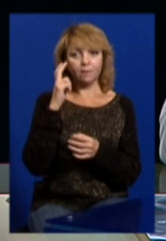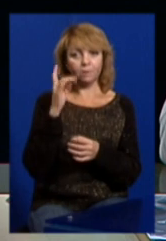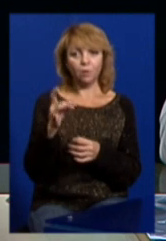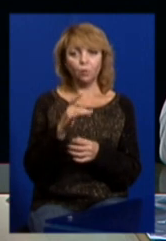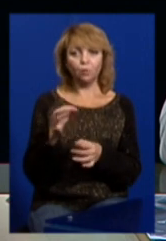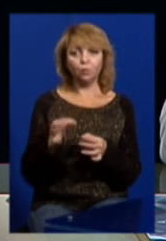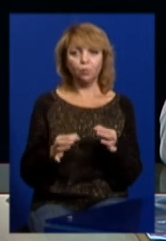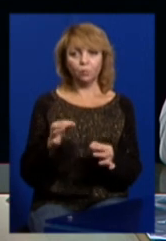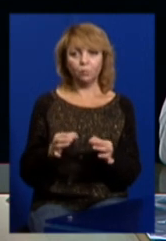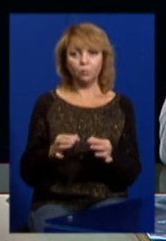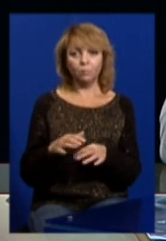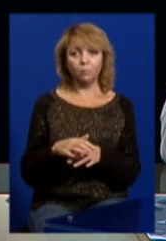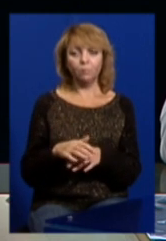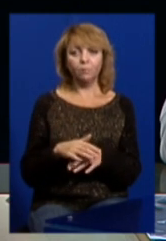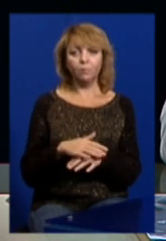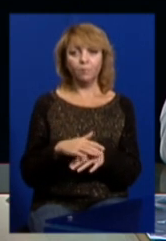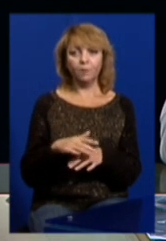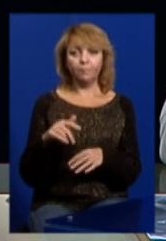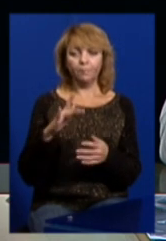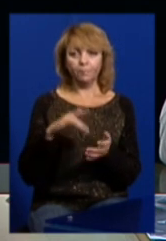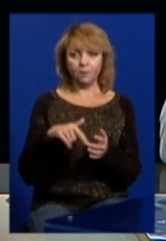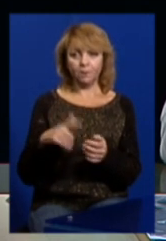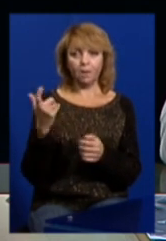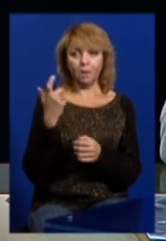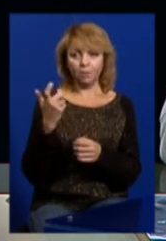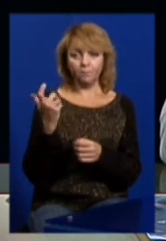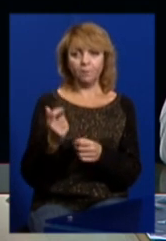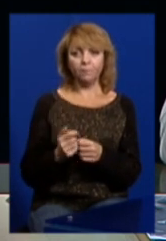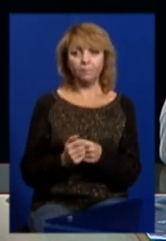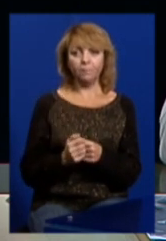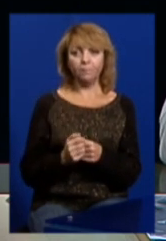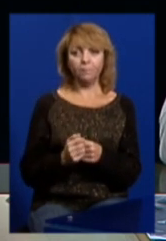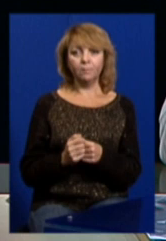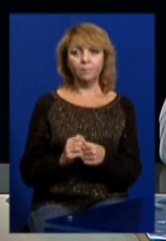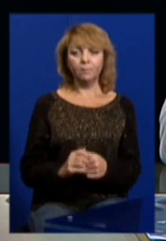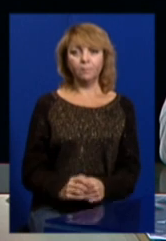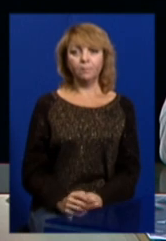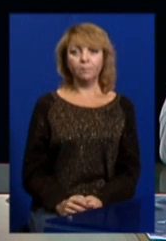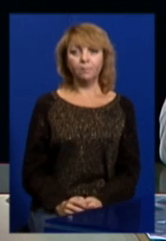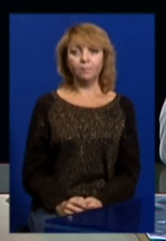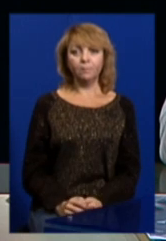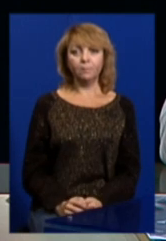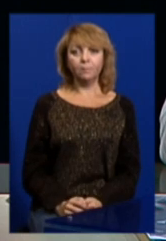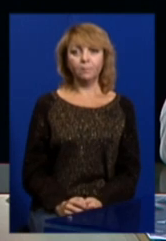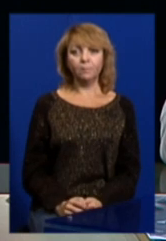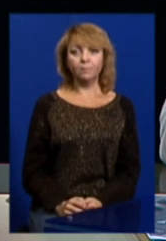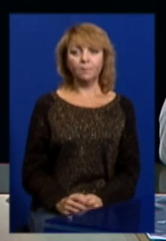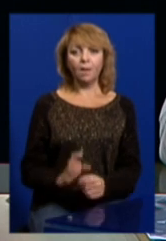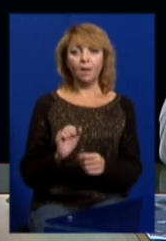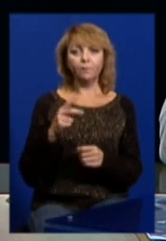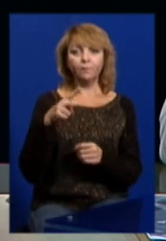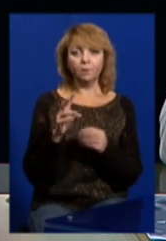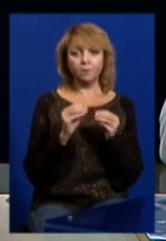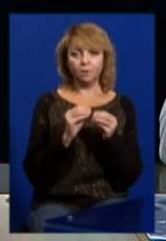районного суду, народного суду міста Харкова. А в 2010